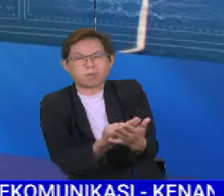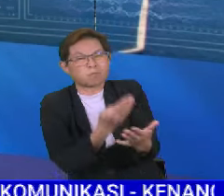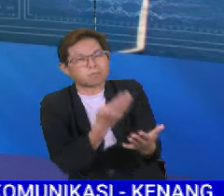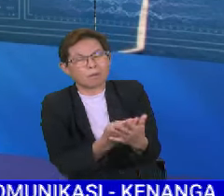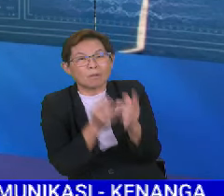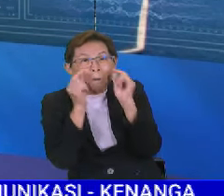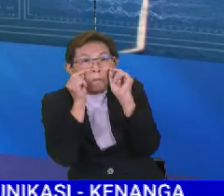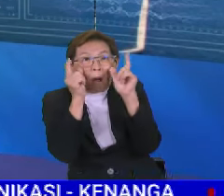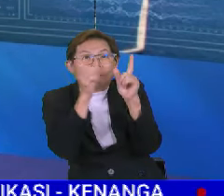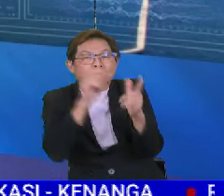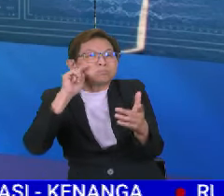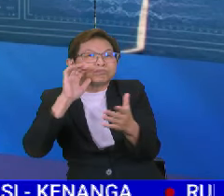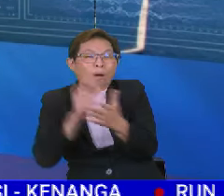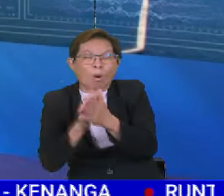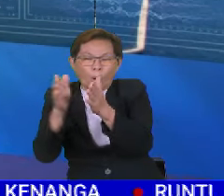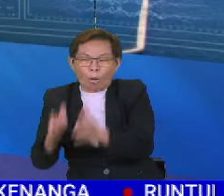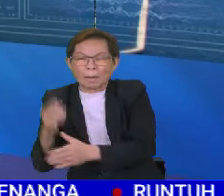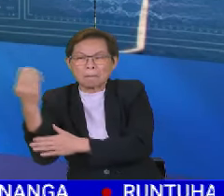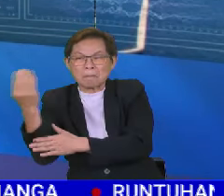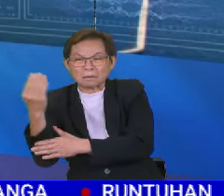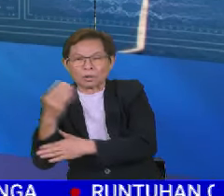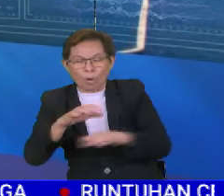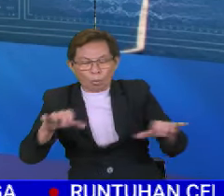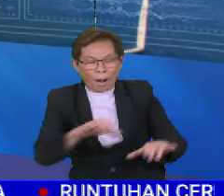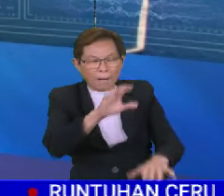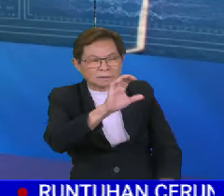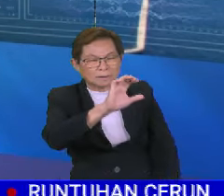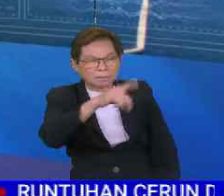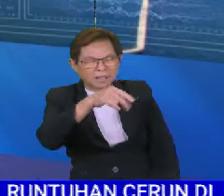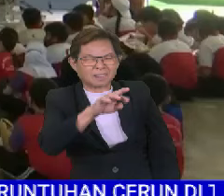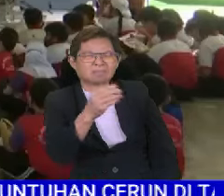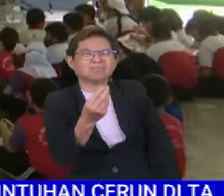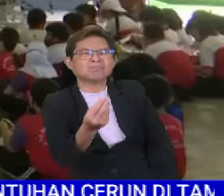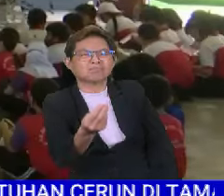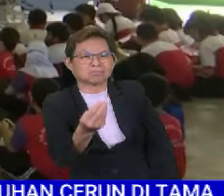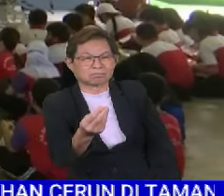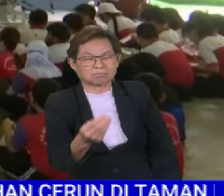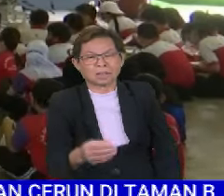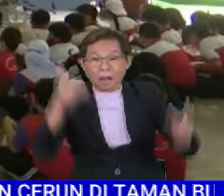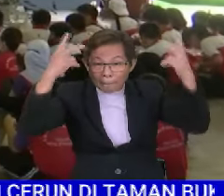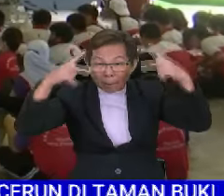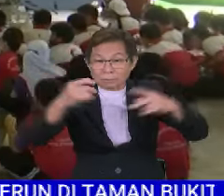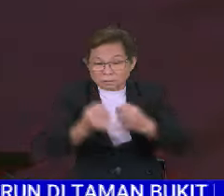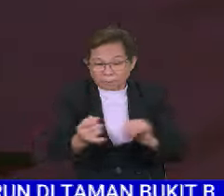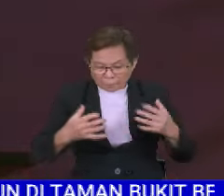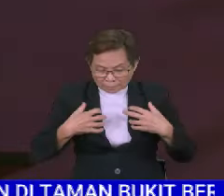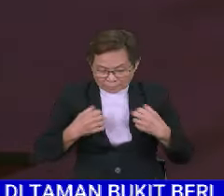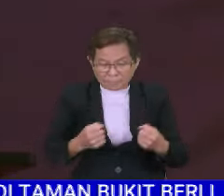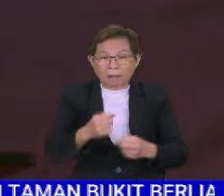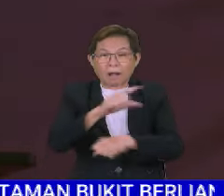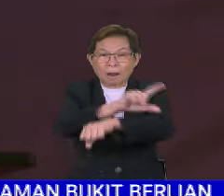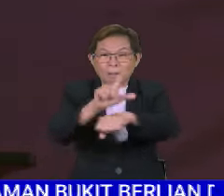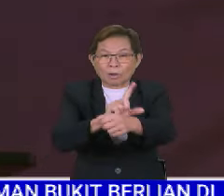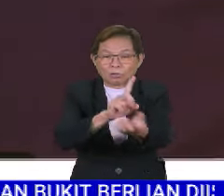kesedaran atau keyakinan orang awam untuk melakukan CPR adalah amat rendah. Pengarah Jabatan Kesihatan Labuan,